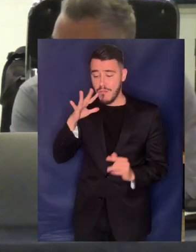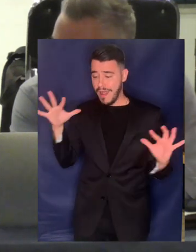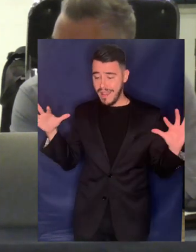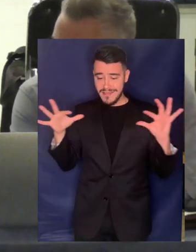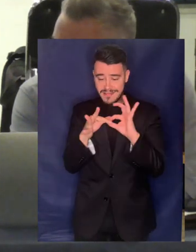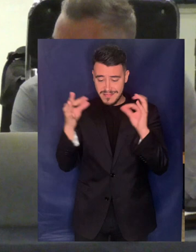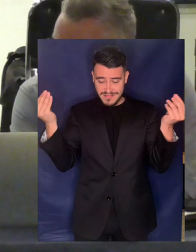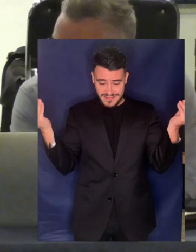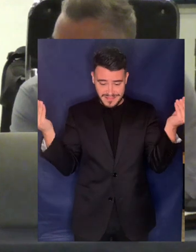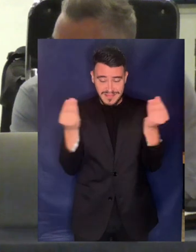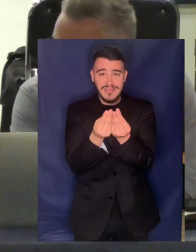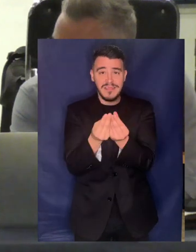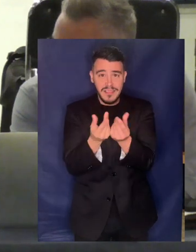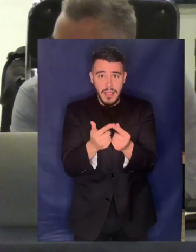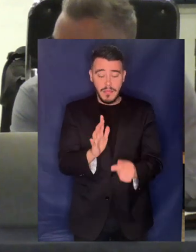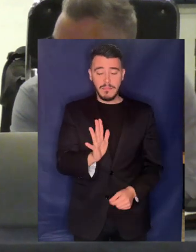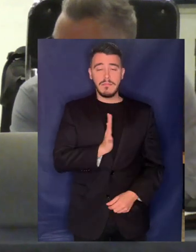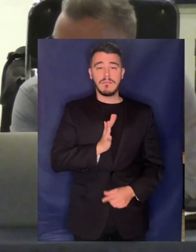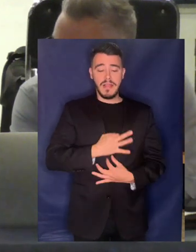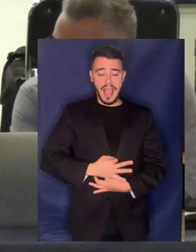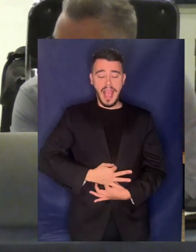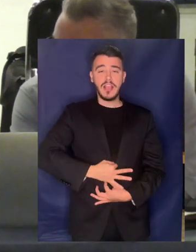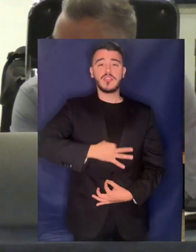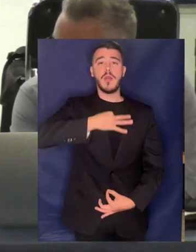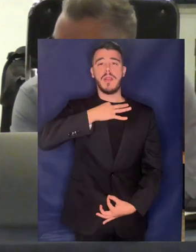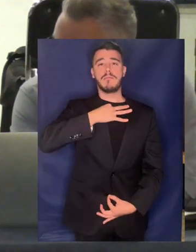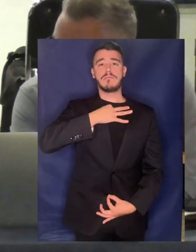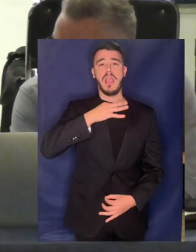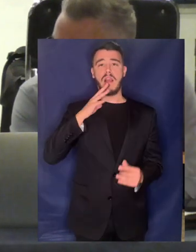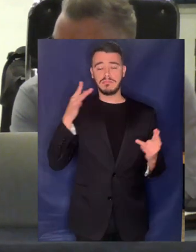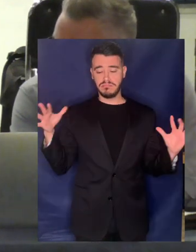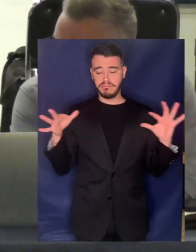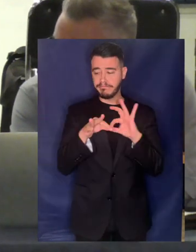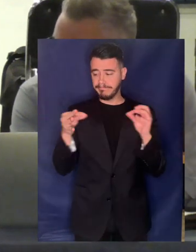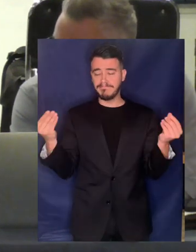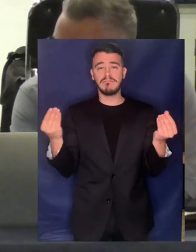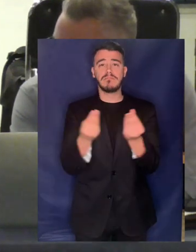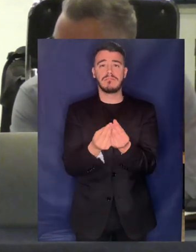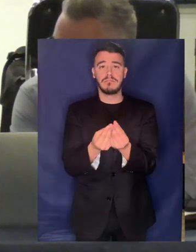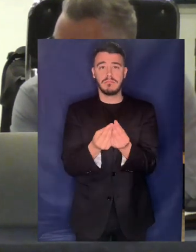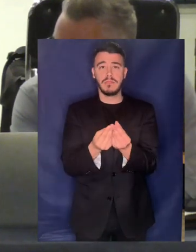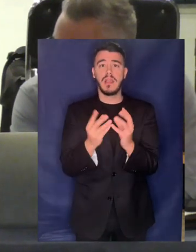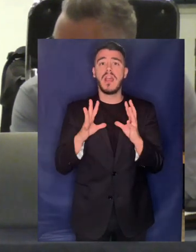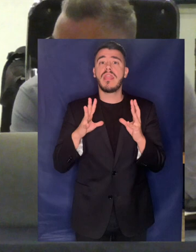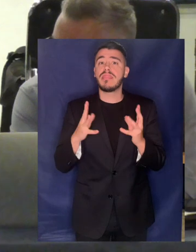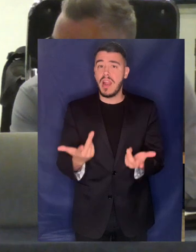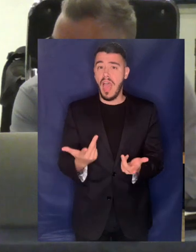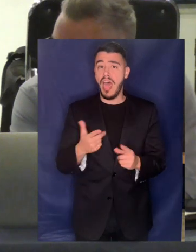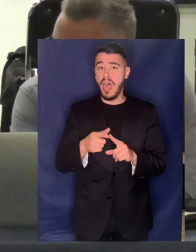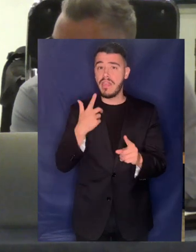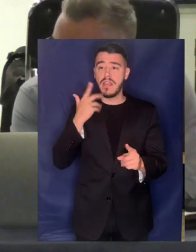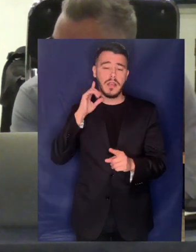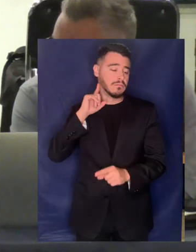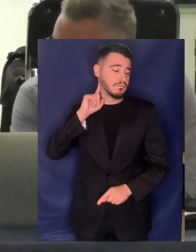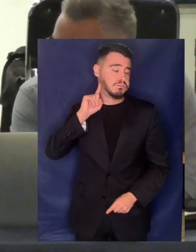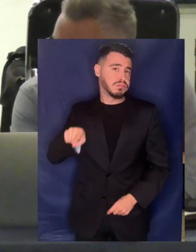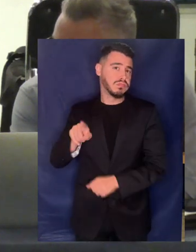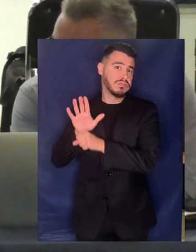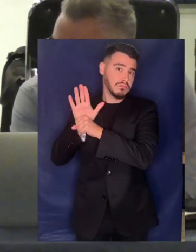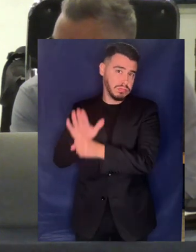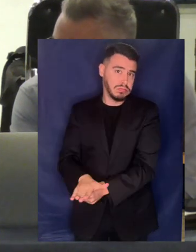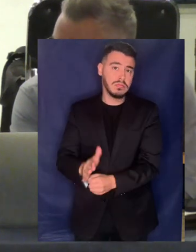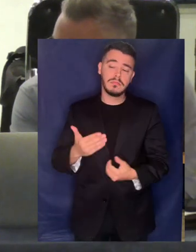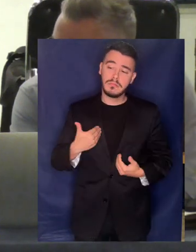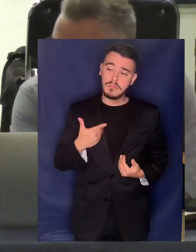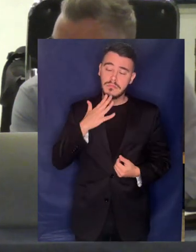συνδέεις και την ανθρώπινη αξιοπρέπεια του ατόμου Και αυτό τι σημαίνει σημαίνει ότι σε περίπτωση προσβολών έχεις αγώγιμες αξιώσεις που